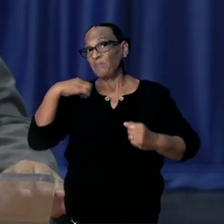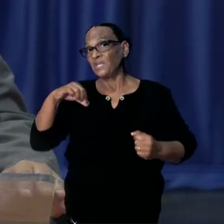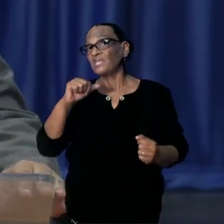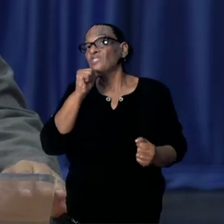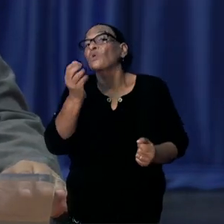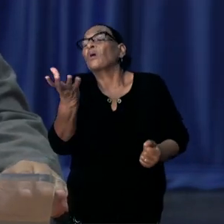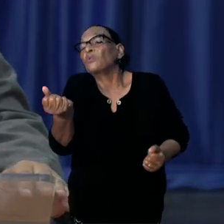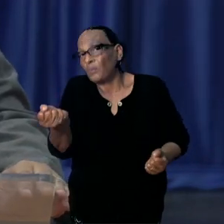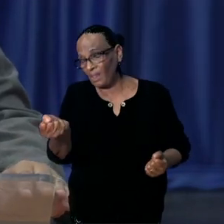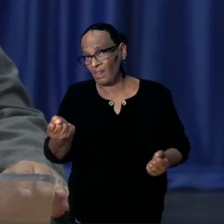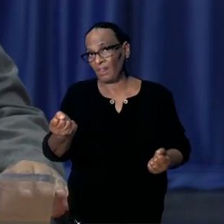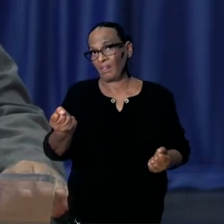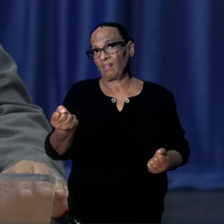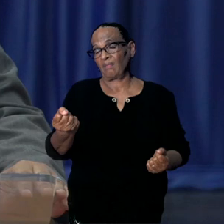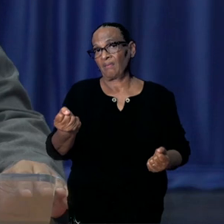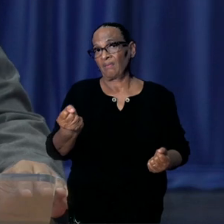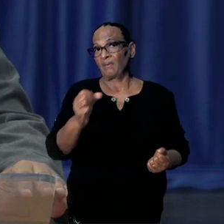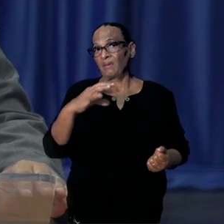Wat stelt u voor?